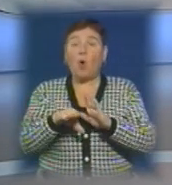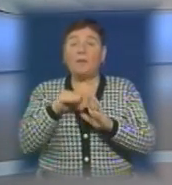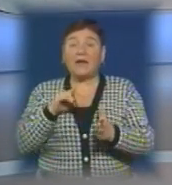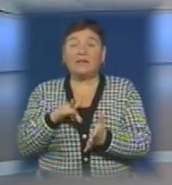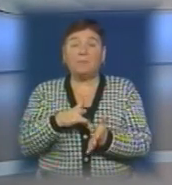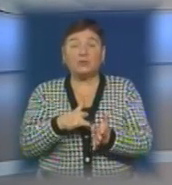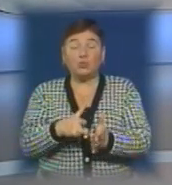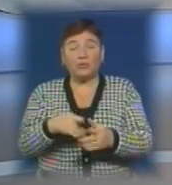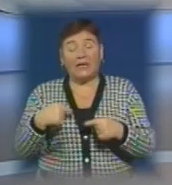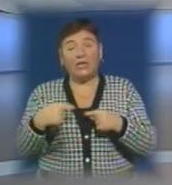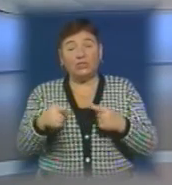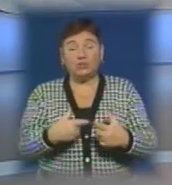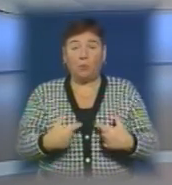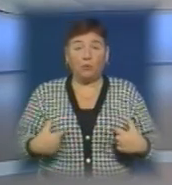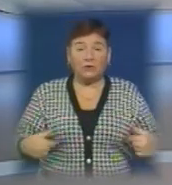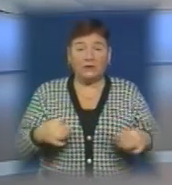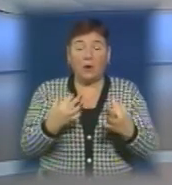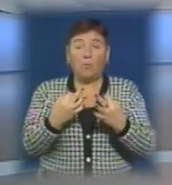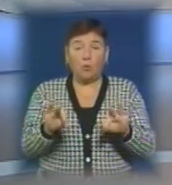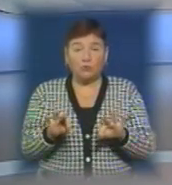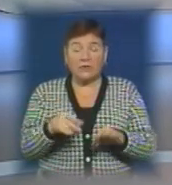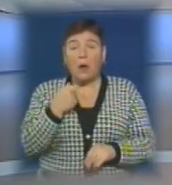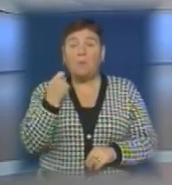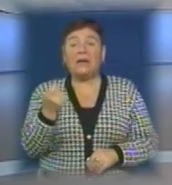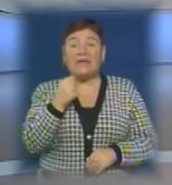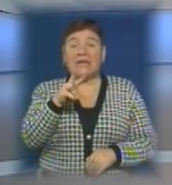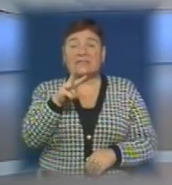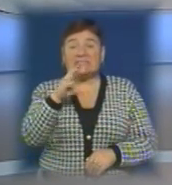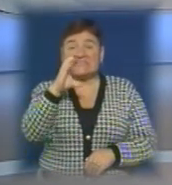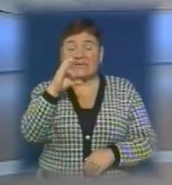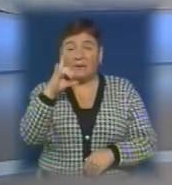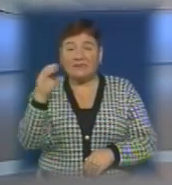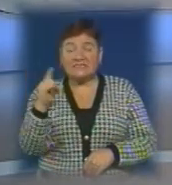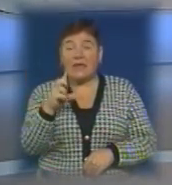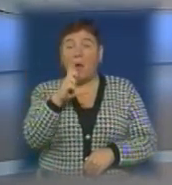маршрути через інші пункти пропуску, зокрема Малі Селменці, Малий Березний та Страж.